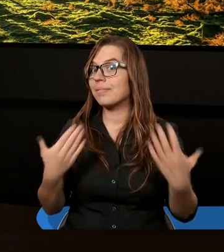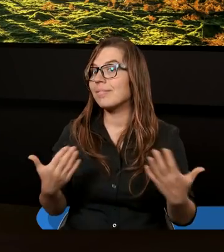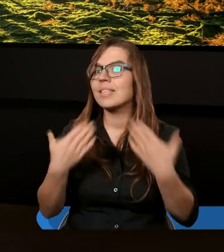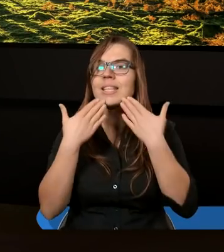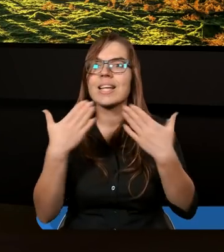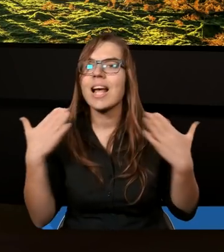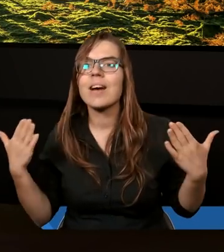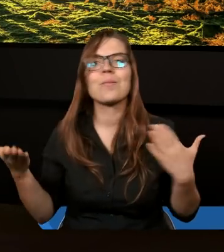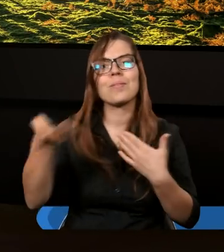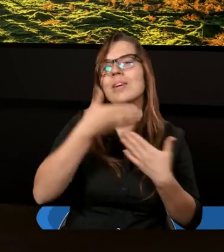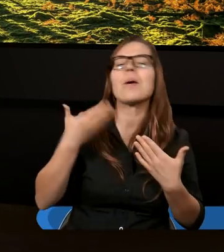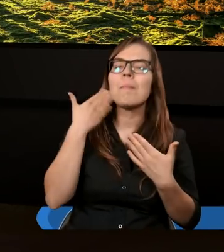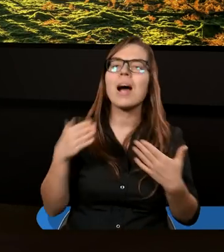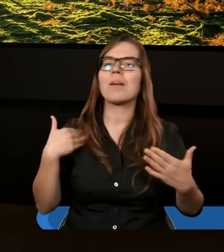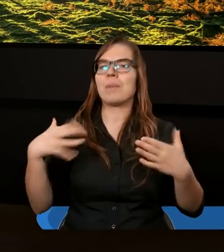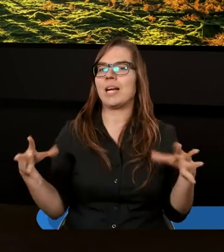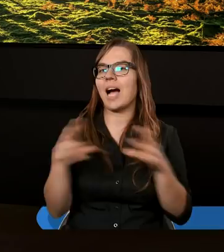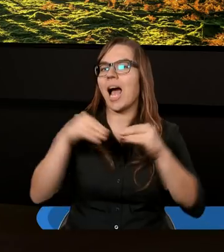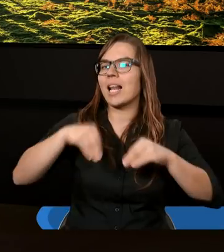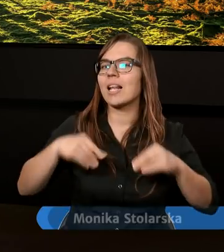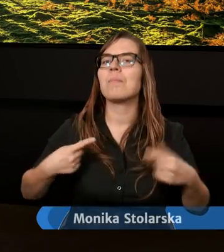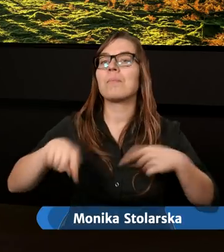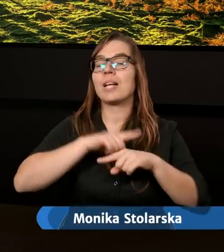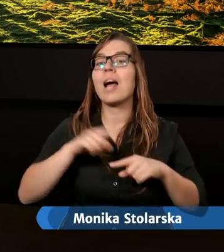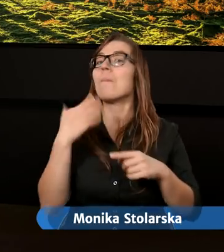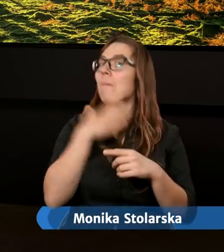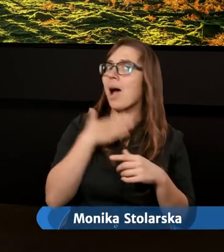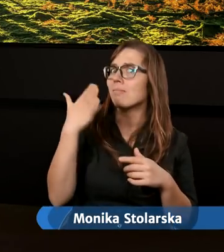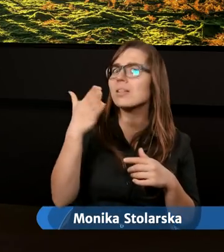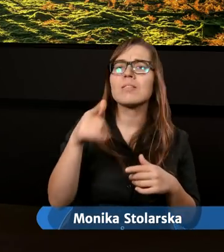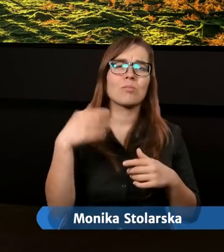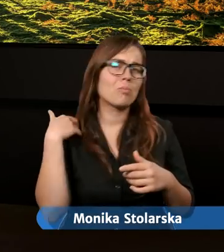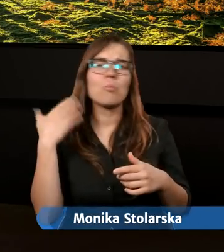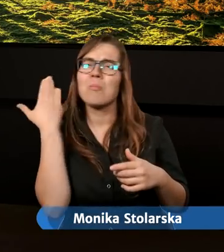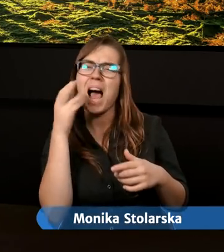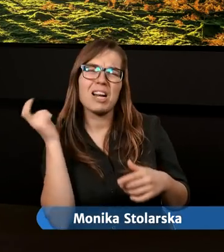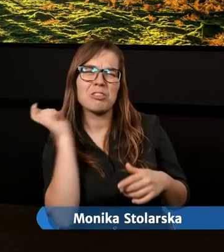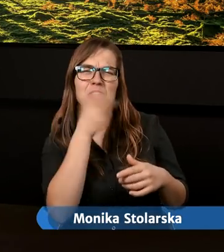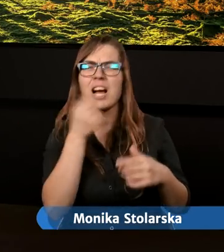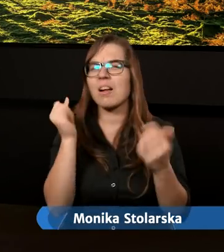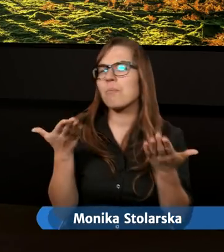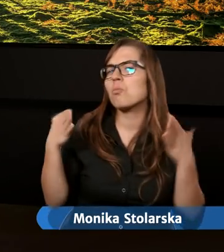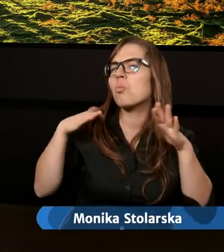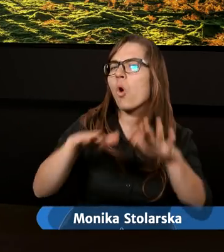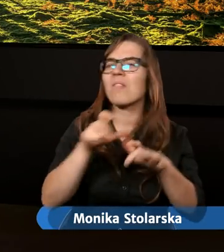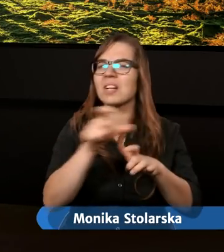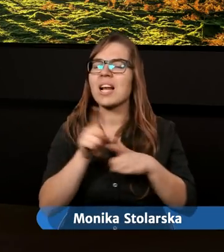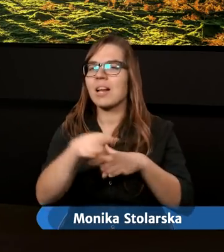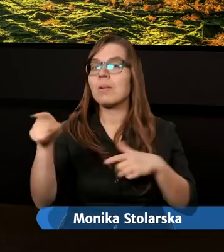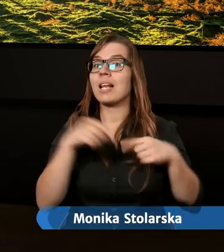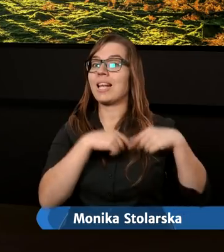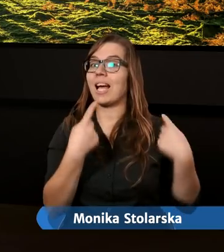Dziękujemy bardzo za to, że byliście z nami. Mamy nadzieję, że ten czas był dla Was błogosławieństwem i